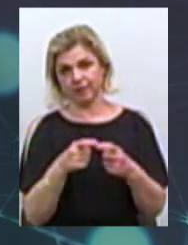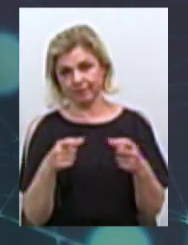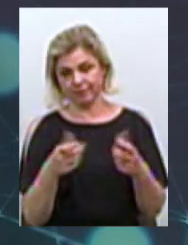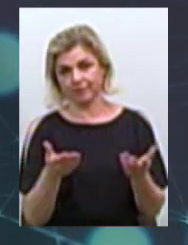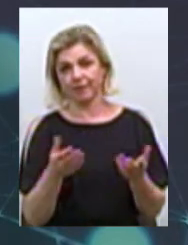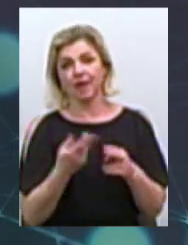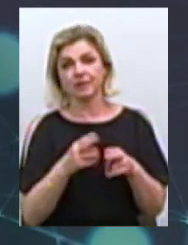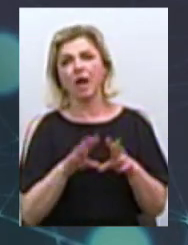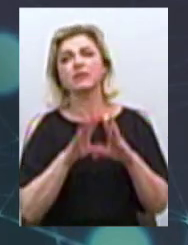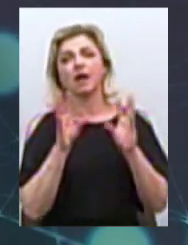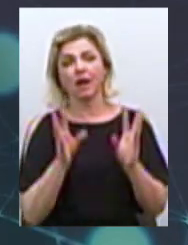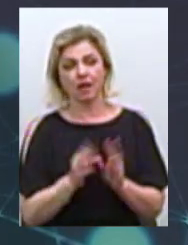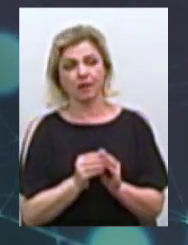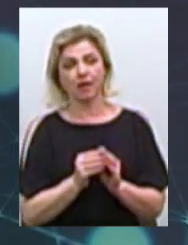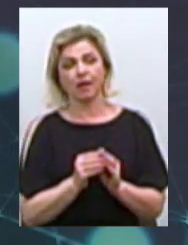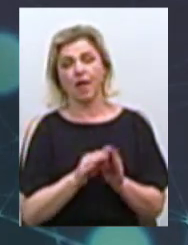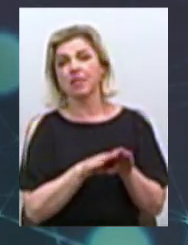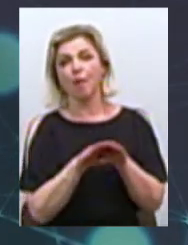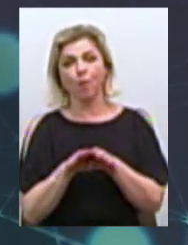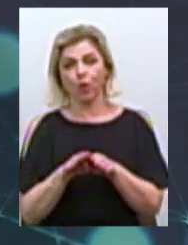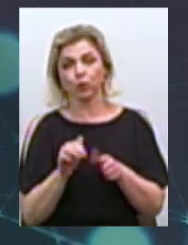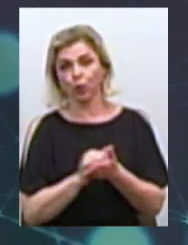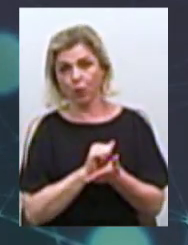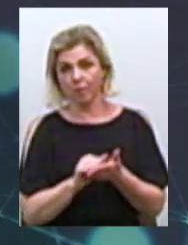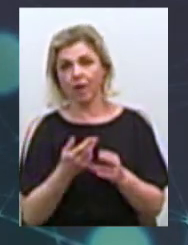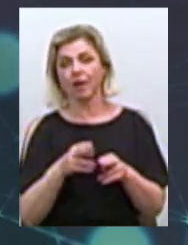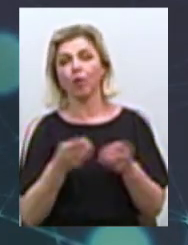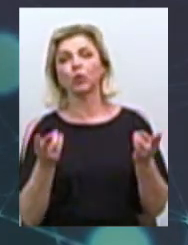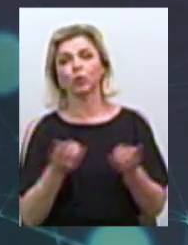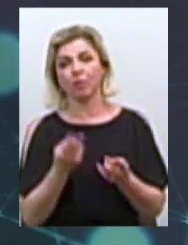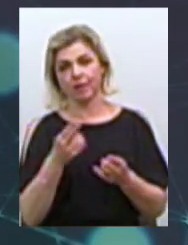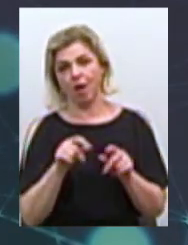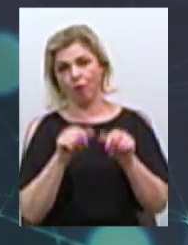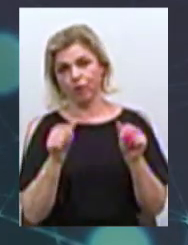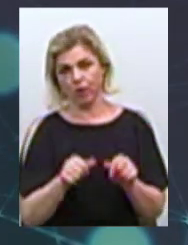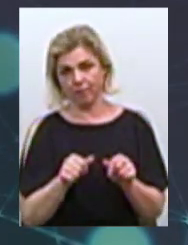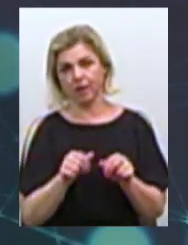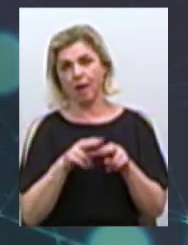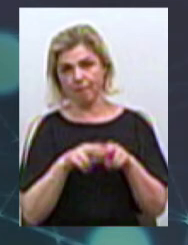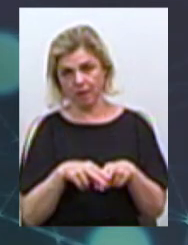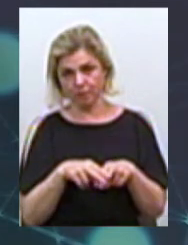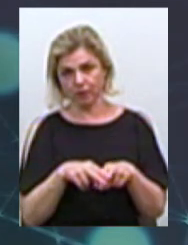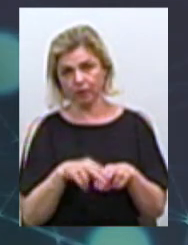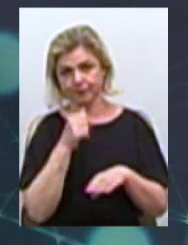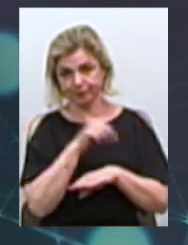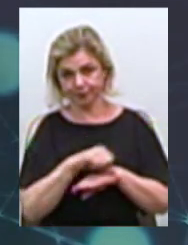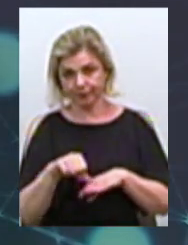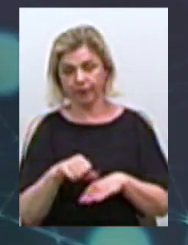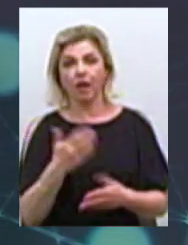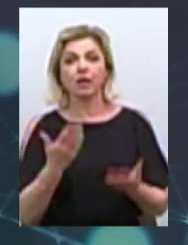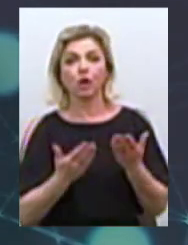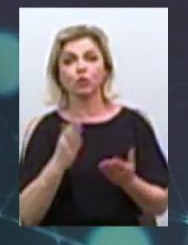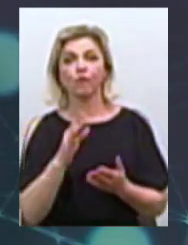загальний такий набір документів, який необхідний для оформлення зазначеного паспорту. Якщо ж